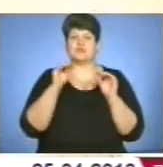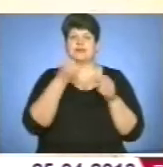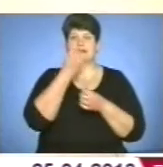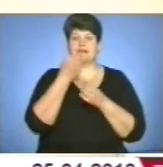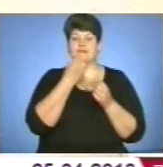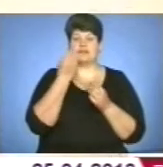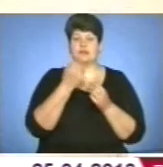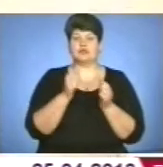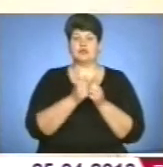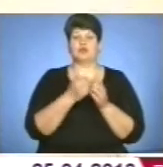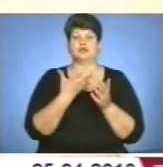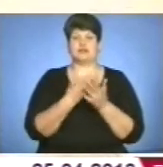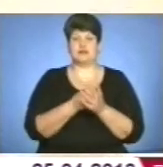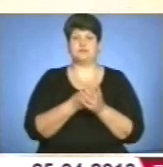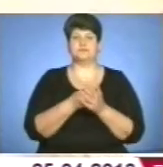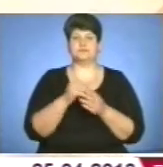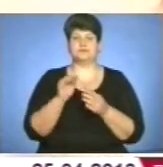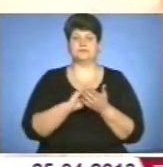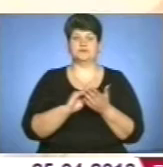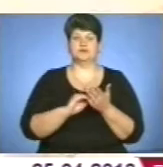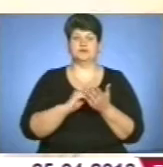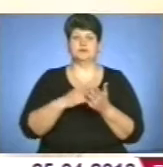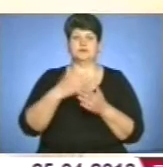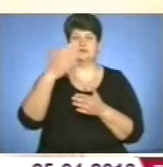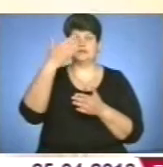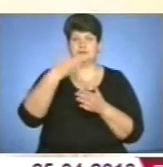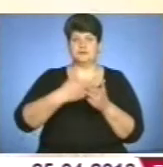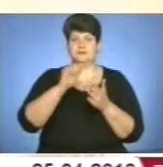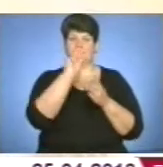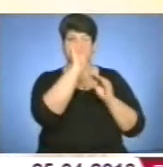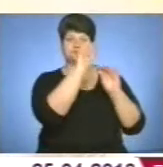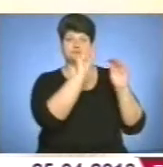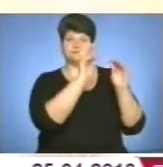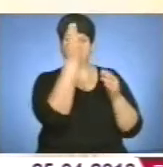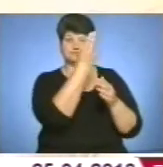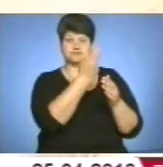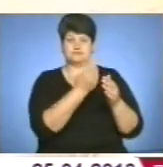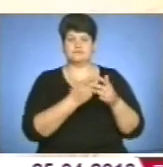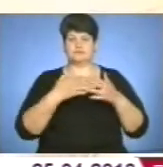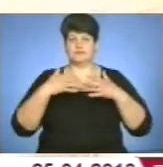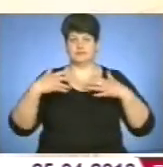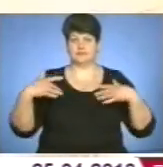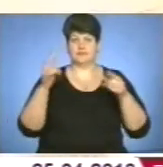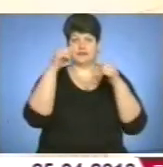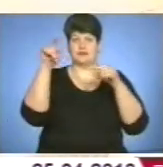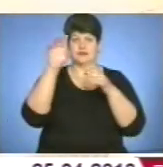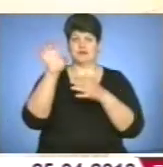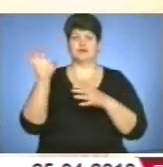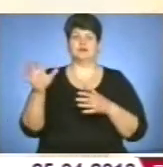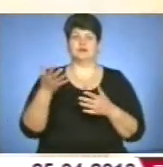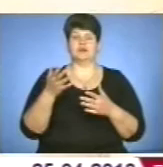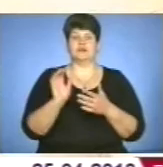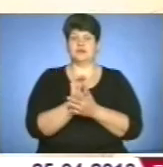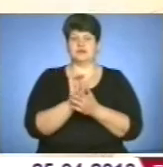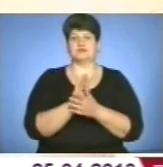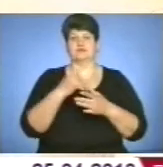до Дня журналіста, ми стіну розмалювали логотипами всіх засобів масової інформації. І я дуже дякую, що дуже багато відгукнулося,